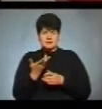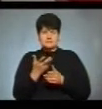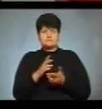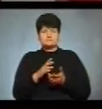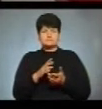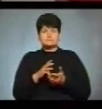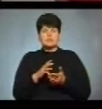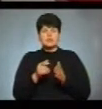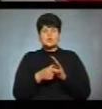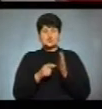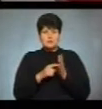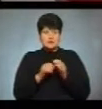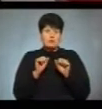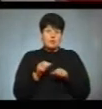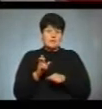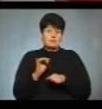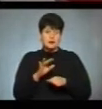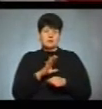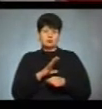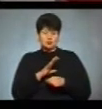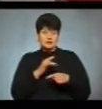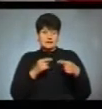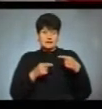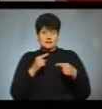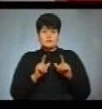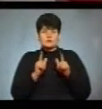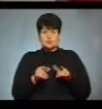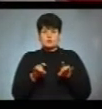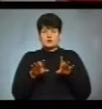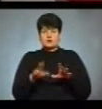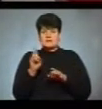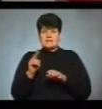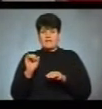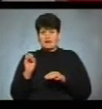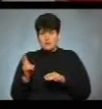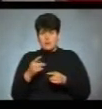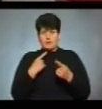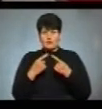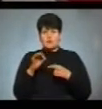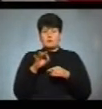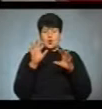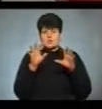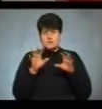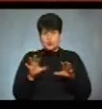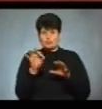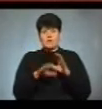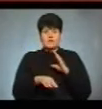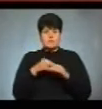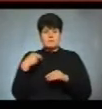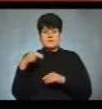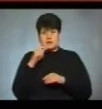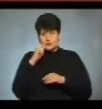«Ульвець», де могли б відбутися дебати згідно з постановою ЦВК. Також поговорили про закон, про вибори президента